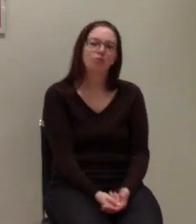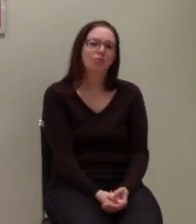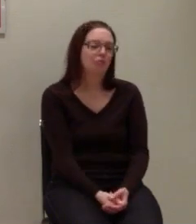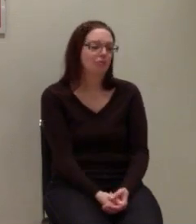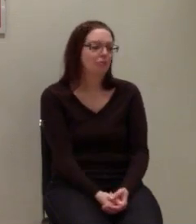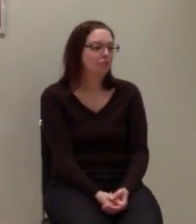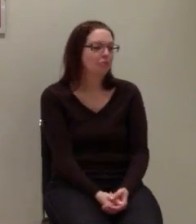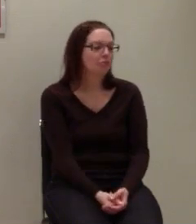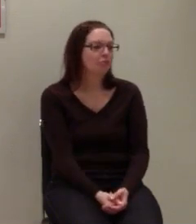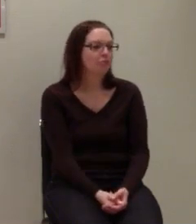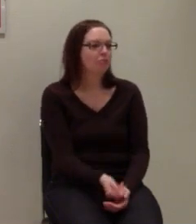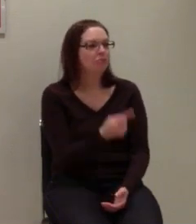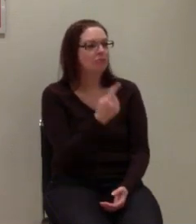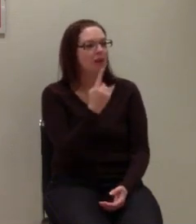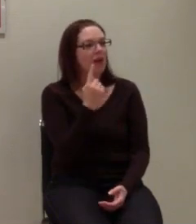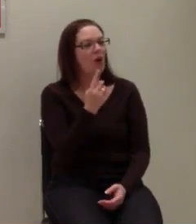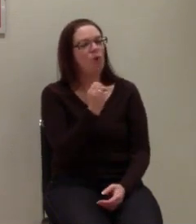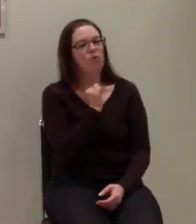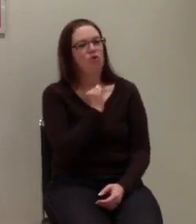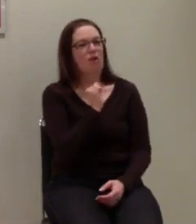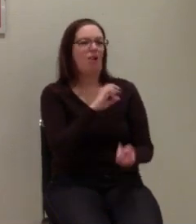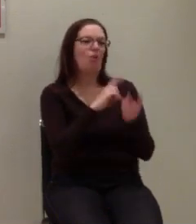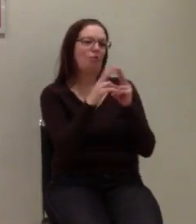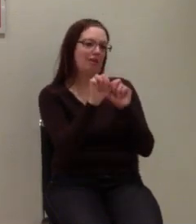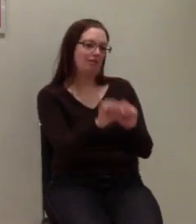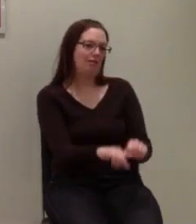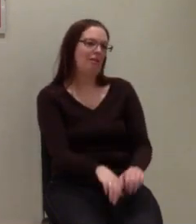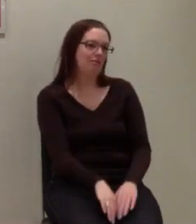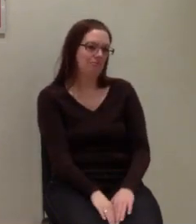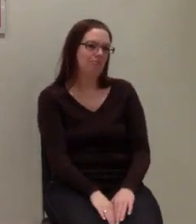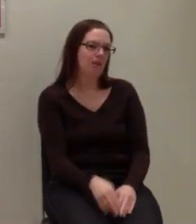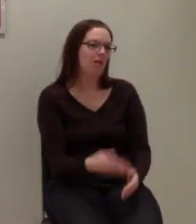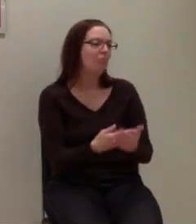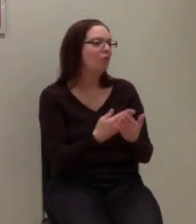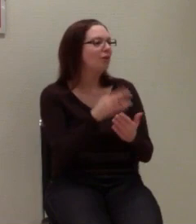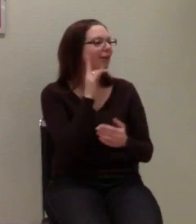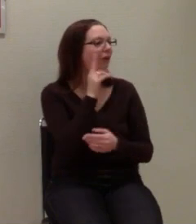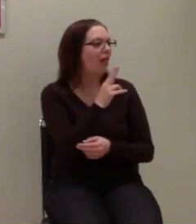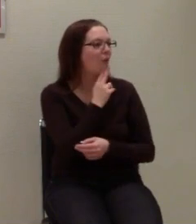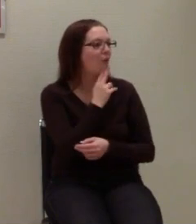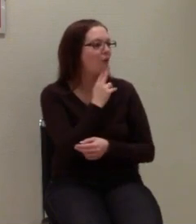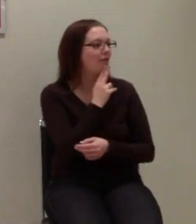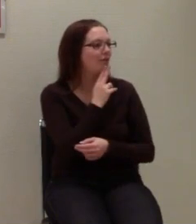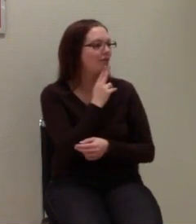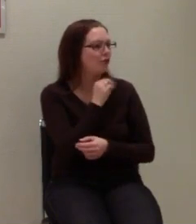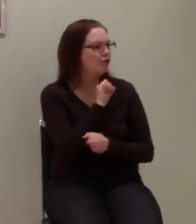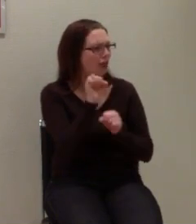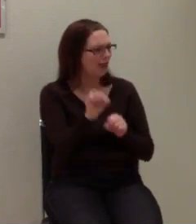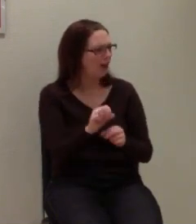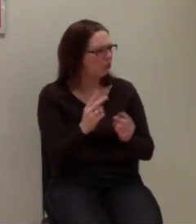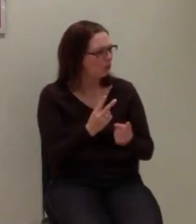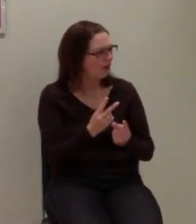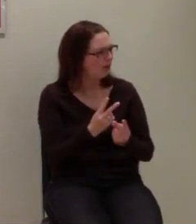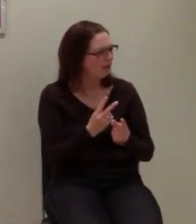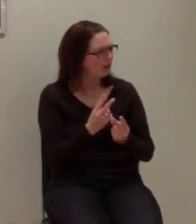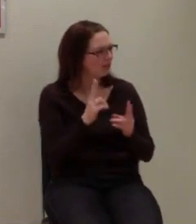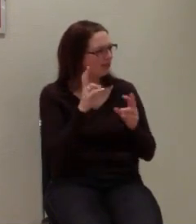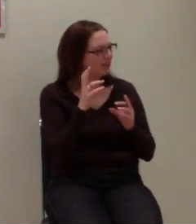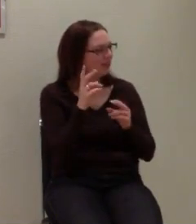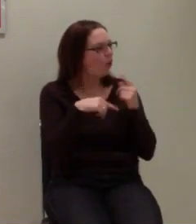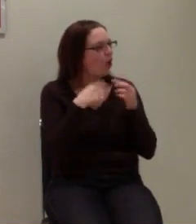Vor allem ist wahrscheinlich relativ leicht umsetzbar, oder? gerade jetzt irgendwie Gehörlosigkeit nachzustellen, dürfte relativ leicht sein.